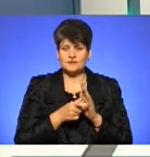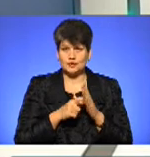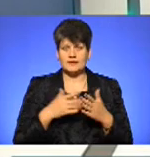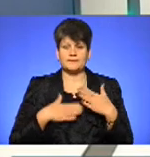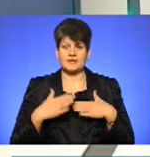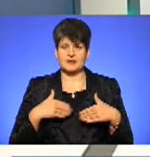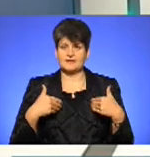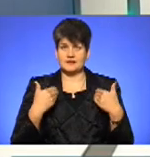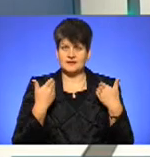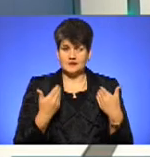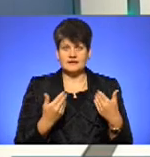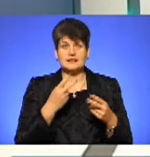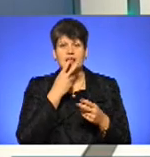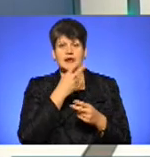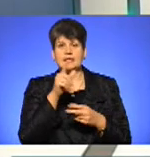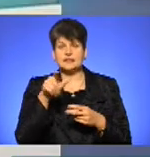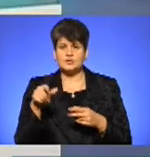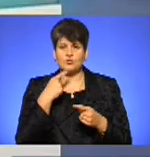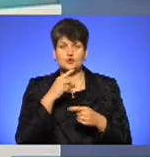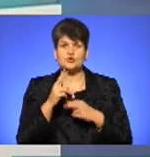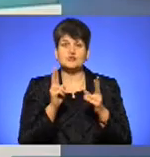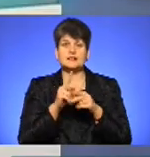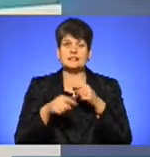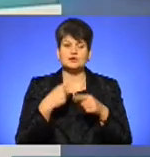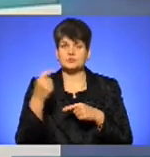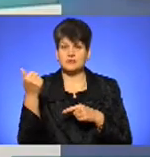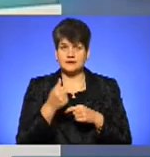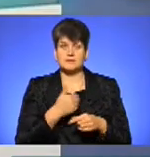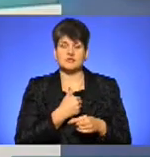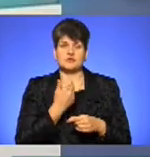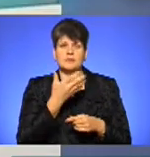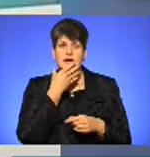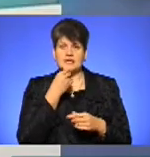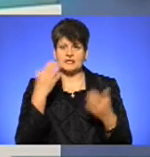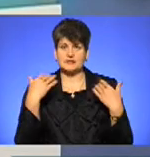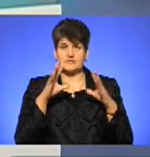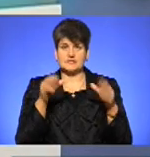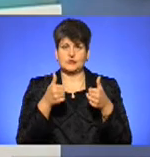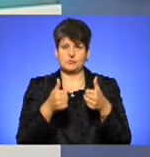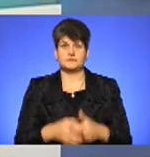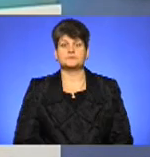Суспільному. Глядачам кажемо, що зустрінемося наступного тижня. Бажаю вам гарних вихідних і на все добре.